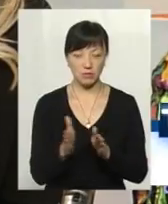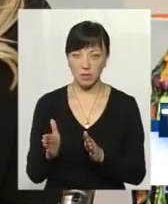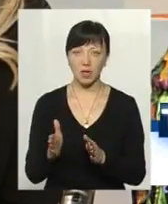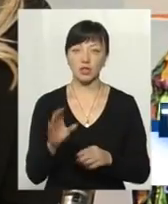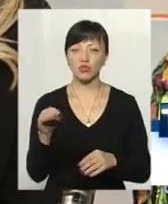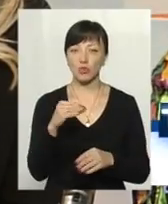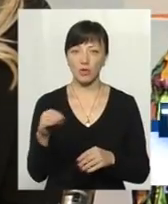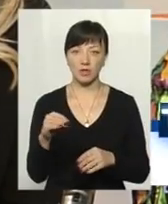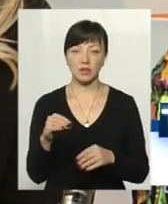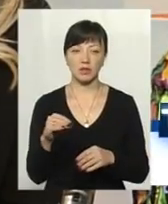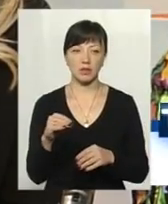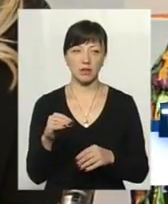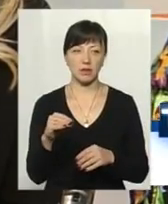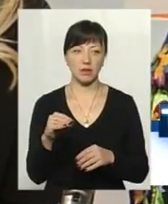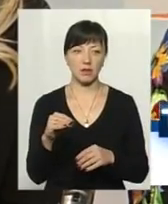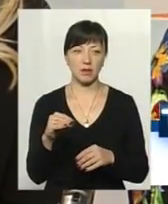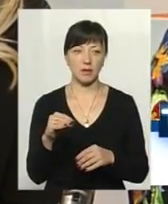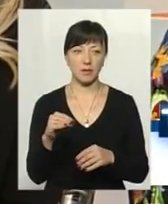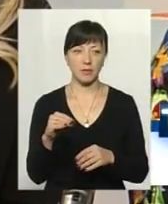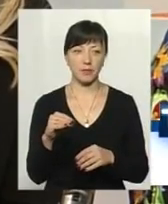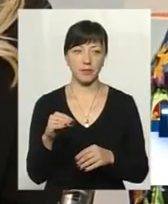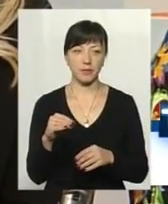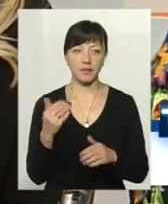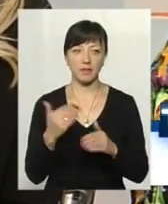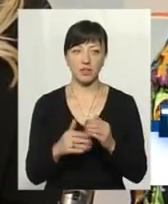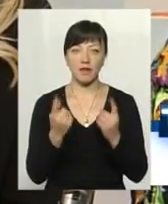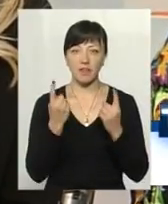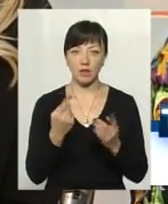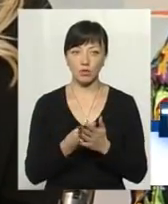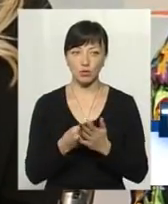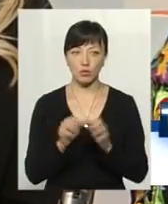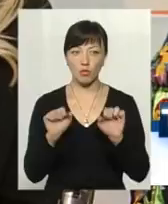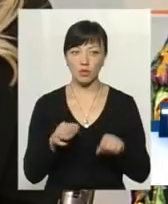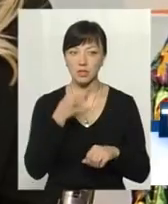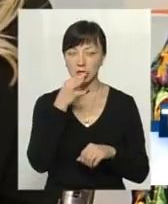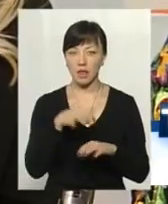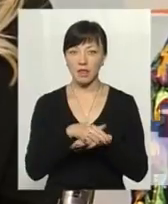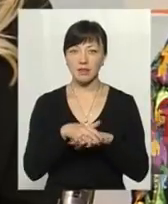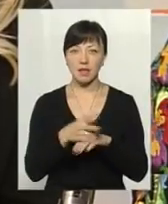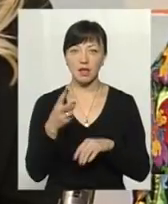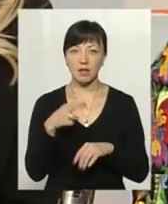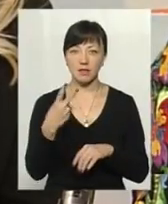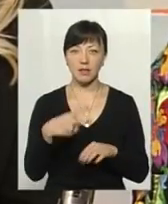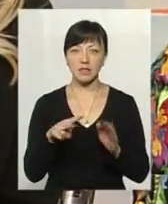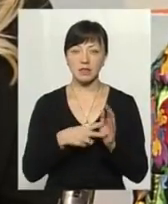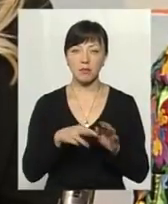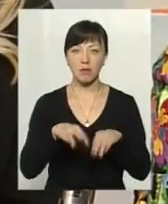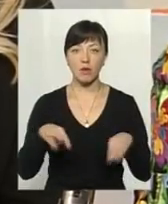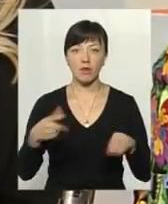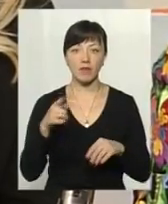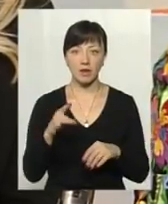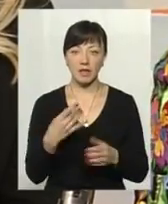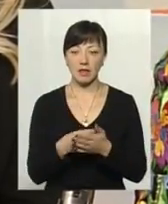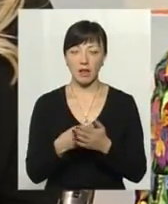місяць нарахування склали вже велику суму. Можна так сказати, населенню нарахували 27 мільйонів гривень.